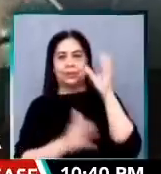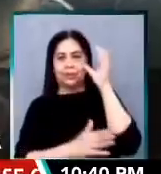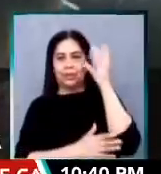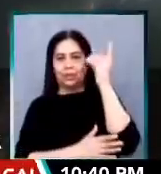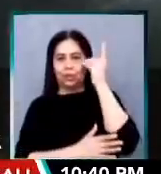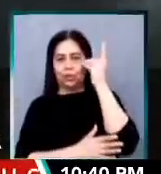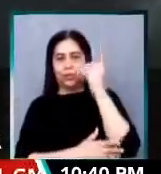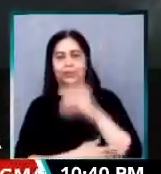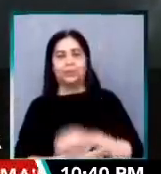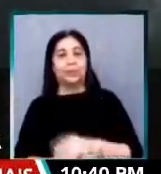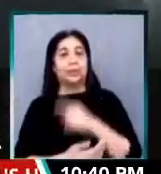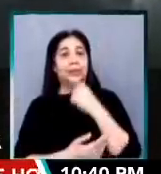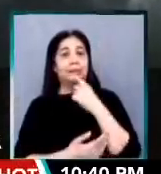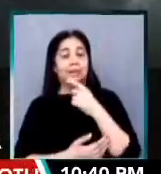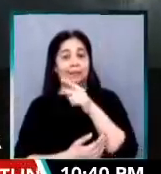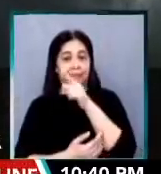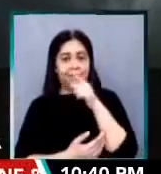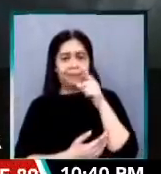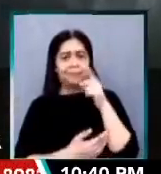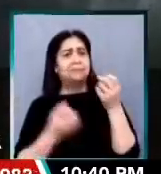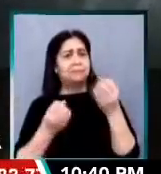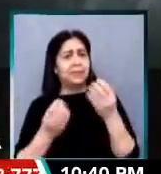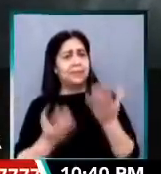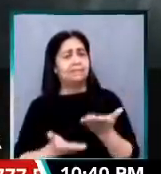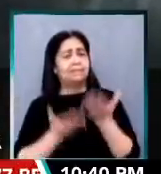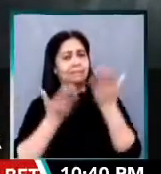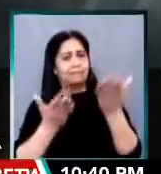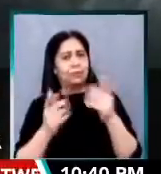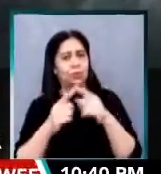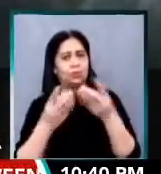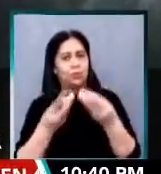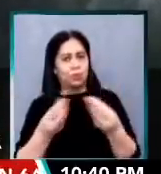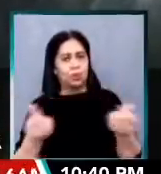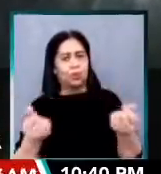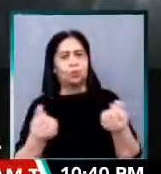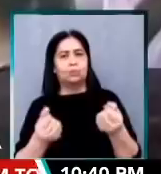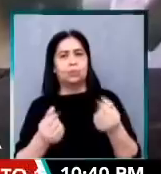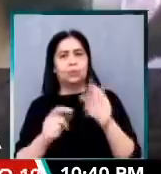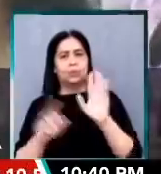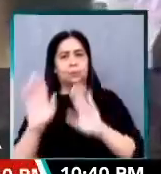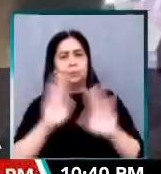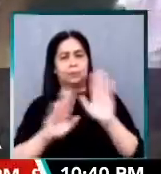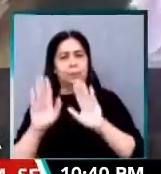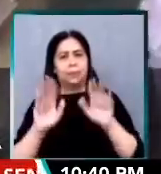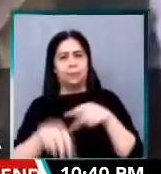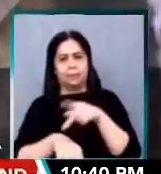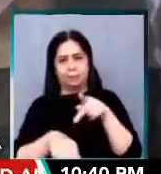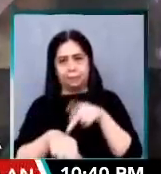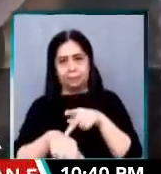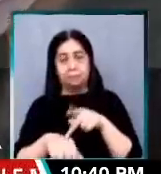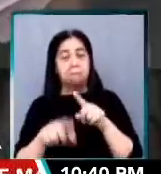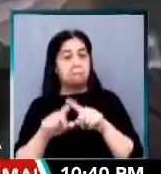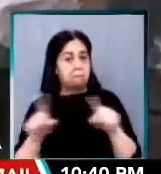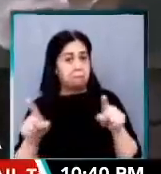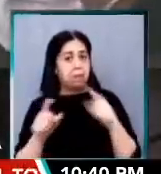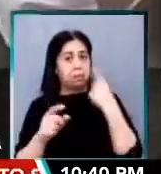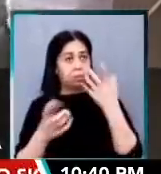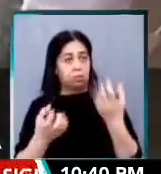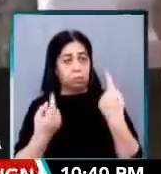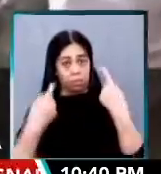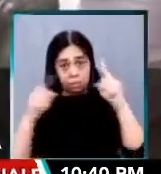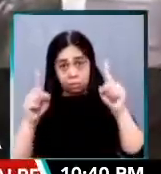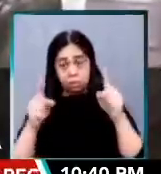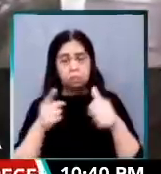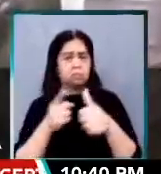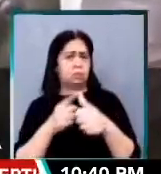Robredo, marami raw siyang panukala para masolusyonan ang mga problema ng bansa. Pero para magtagumpay ito, kailangang